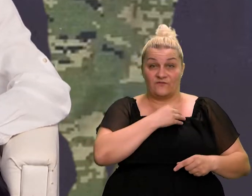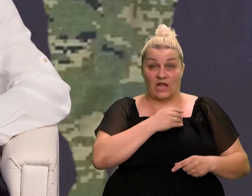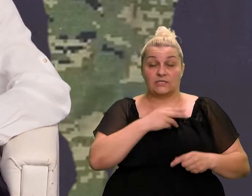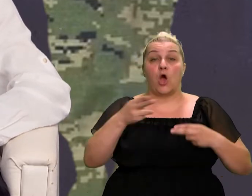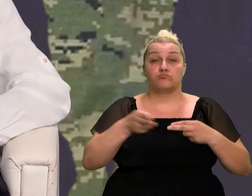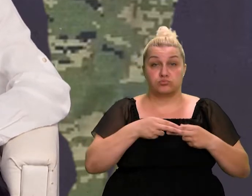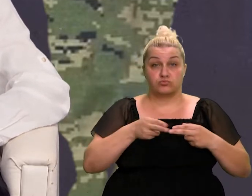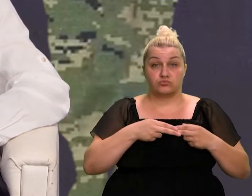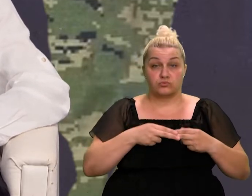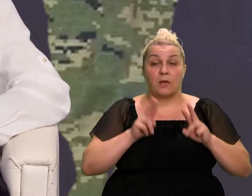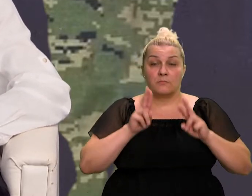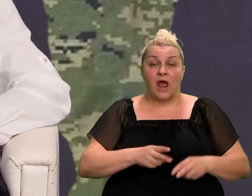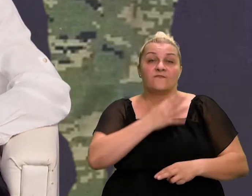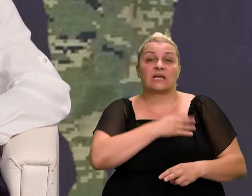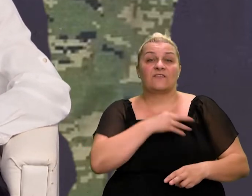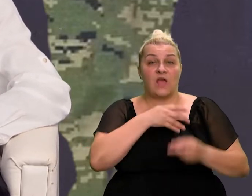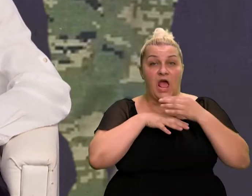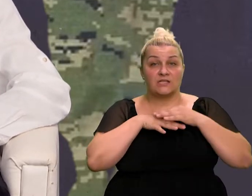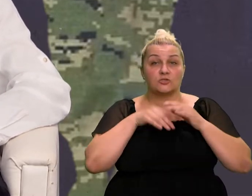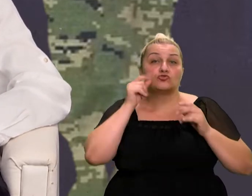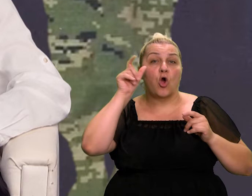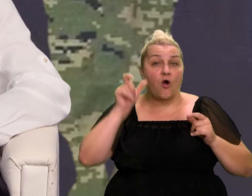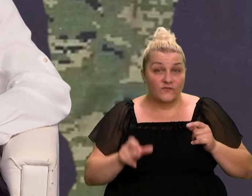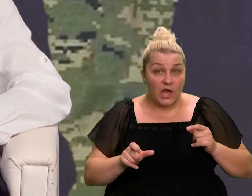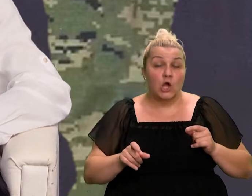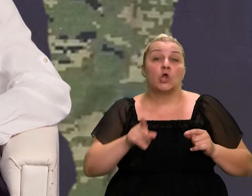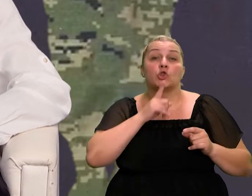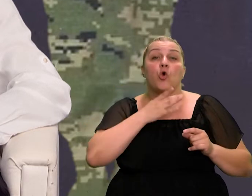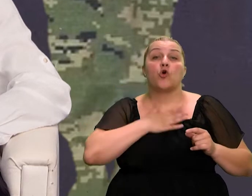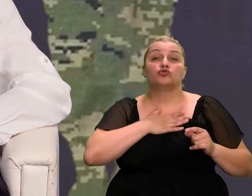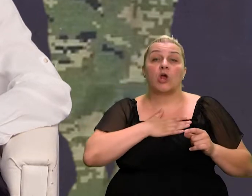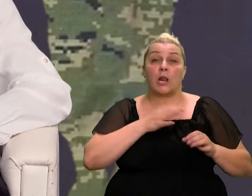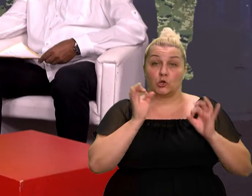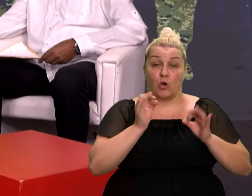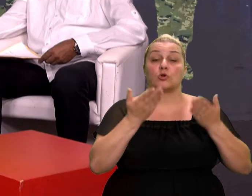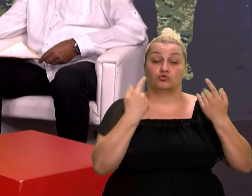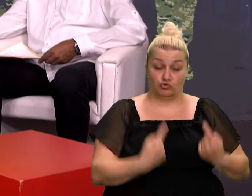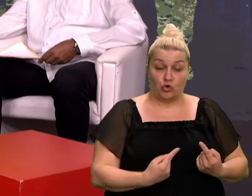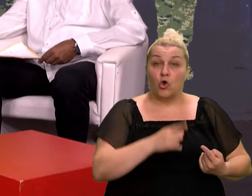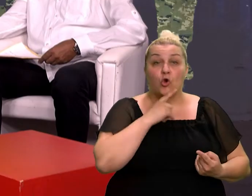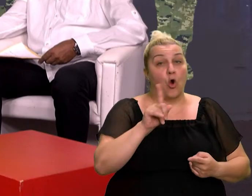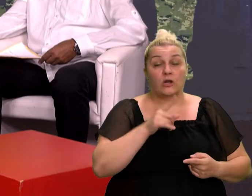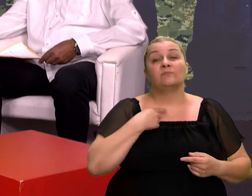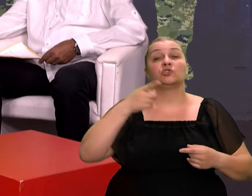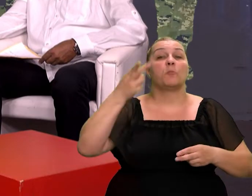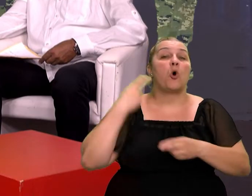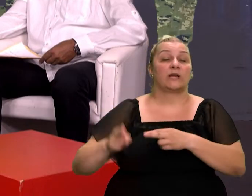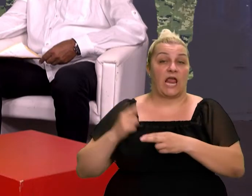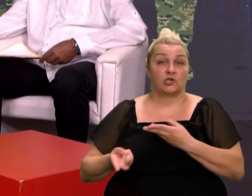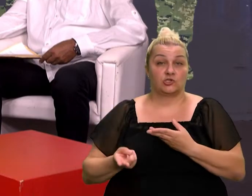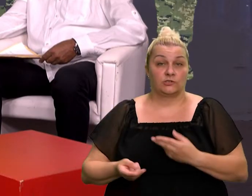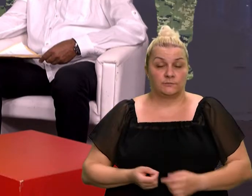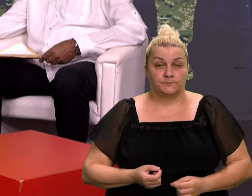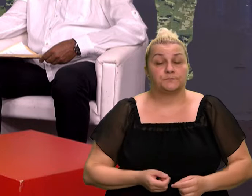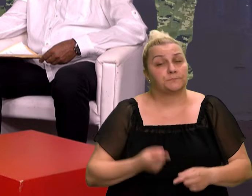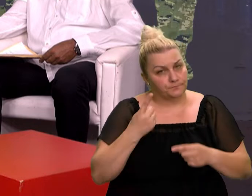rekli, tko želi živjeti dobro došao, tko ne želi, riješimo to na drugi način. Pa mi tih 90. godina smo